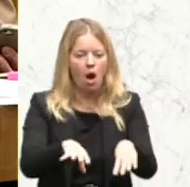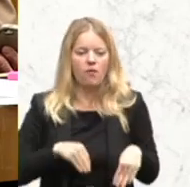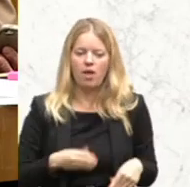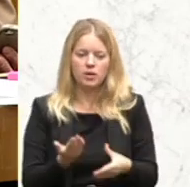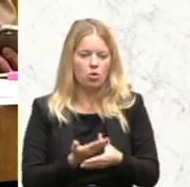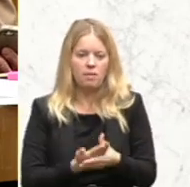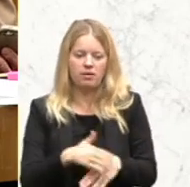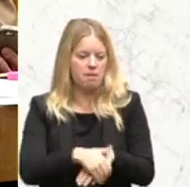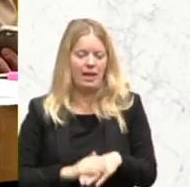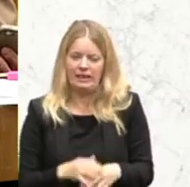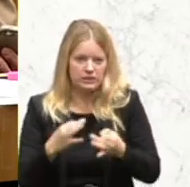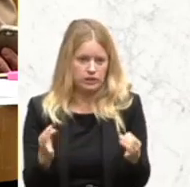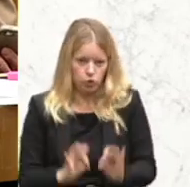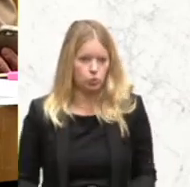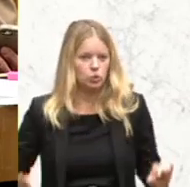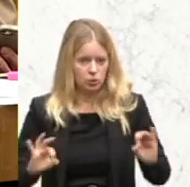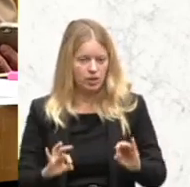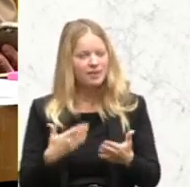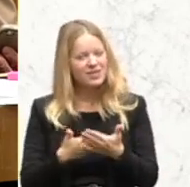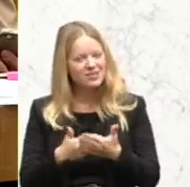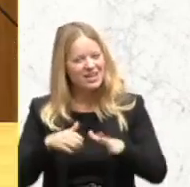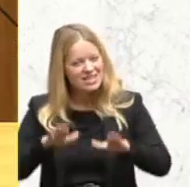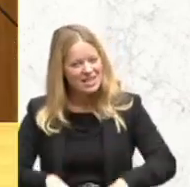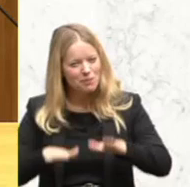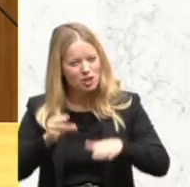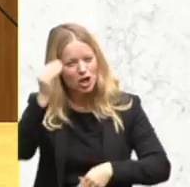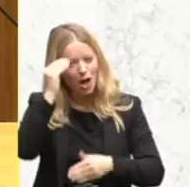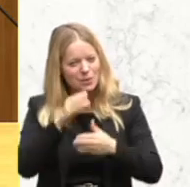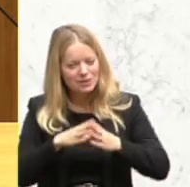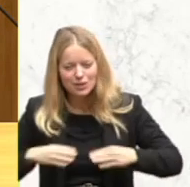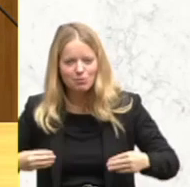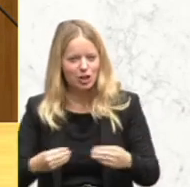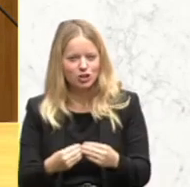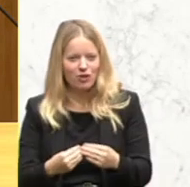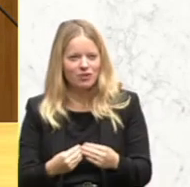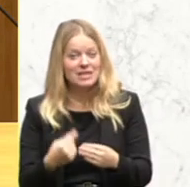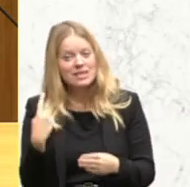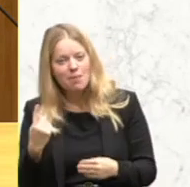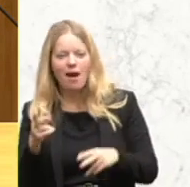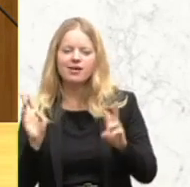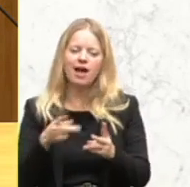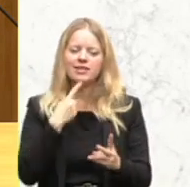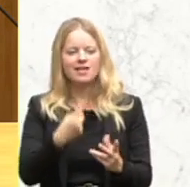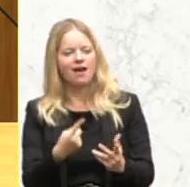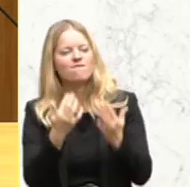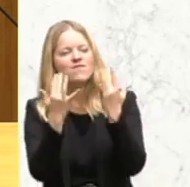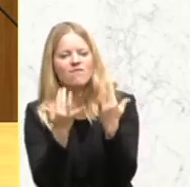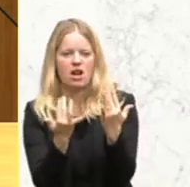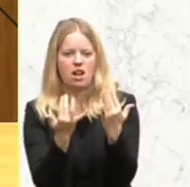derartiges. Der Herr kann die islamische Glaubensgemeinschaft auch keine Angaben über deren Zahlenstärke geben.